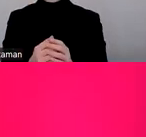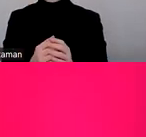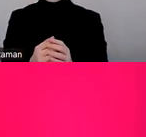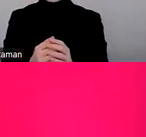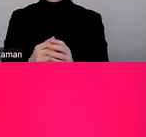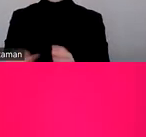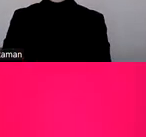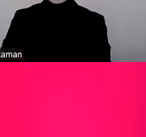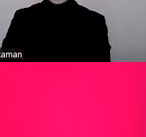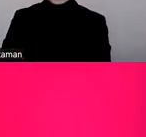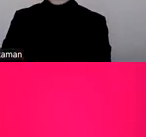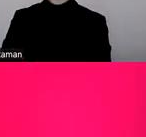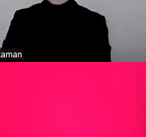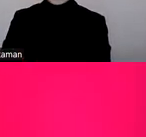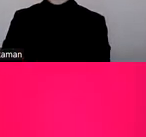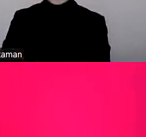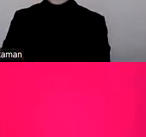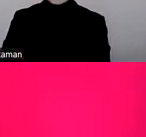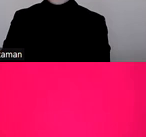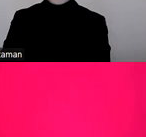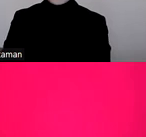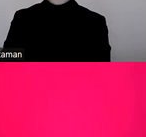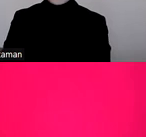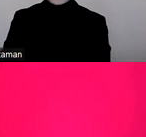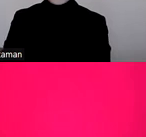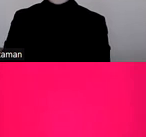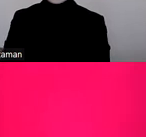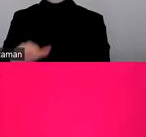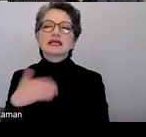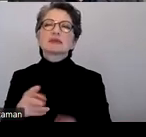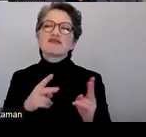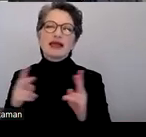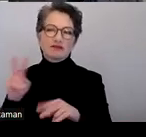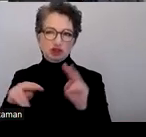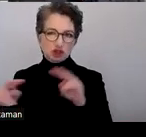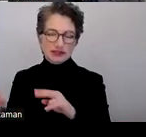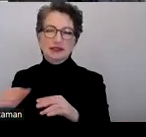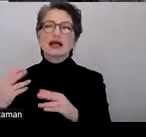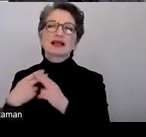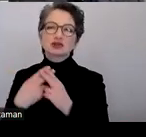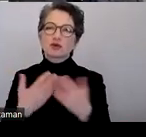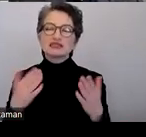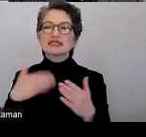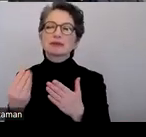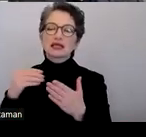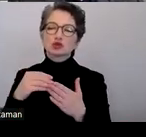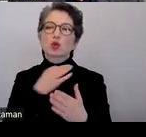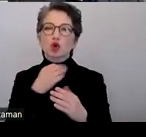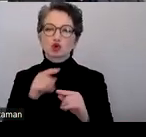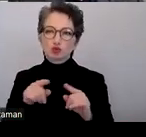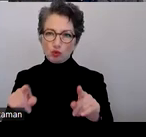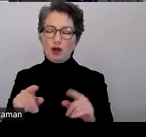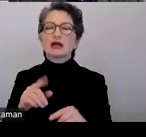Arten einbinden in Videos. Die traditionelle Art ist, es gibt einfach eine zusätzliche Tonspur. Das kennt ihr vielleicht, man legt eine DVD